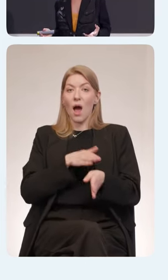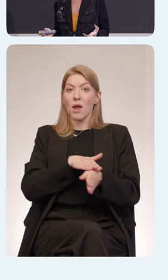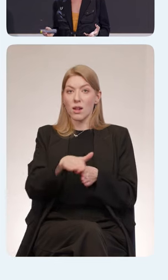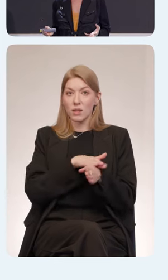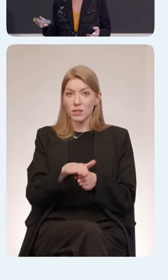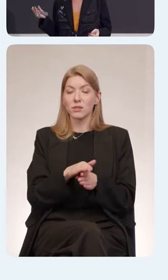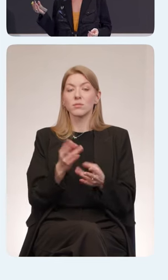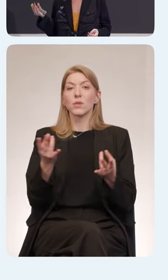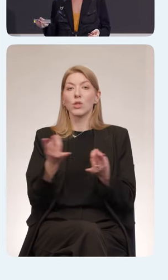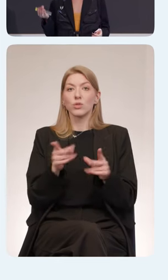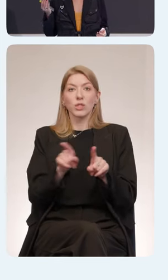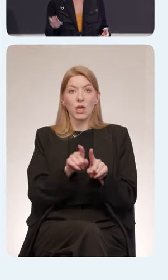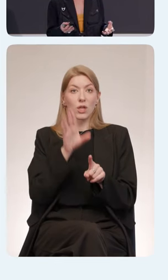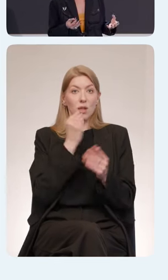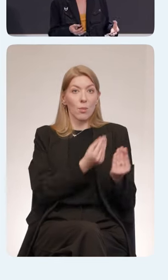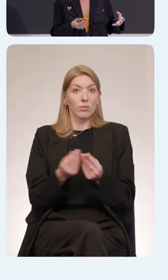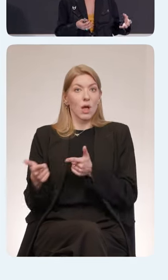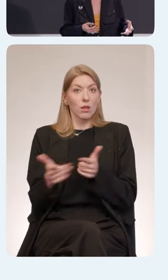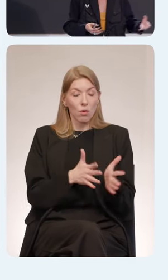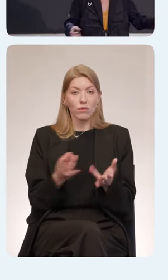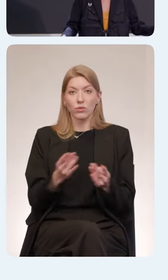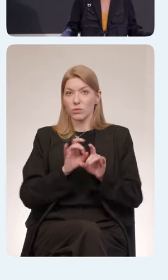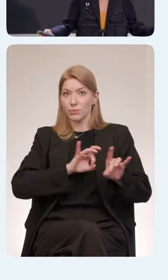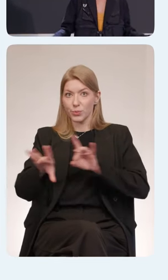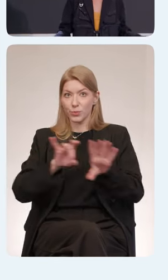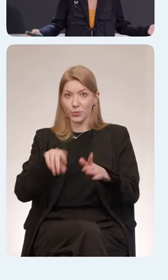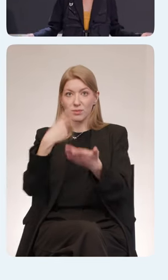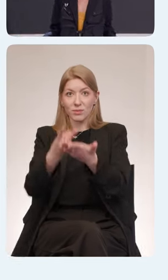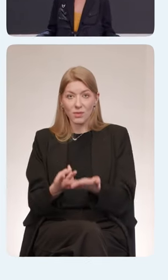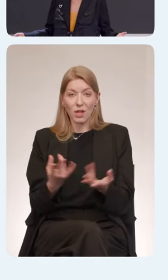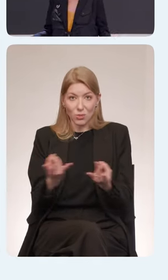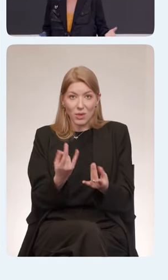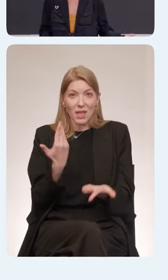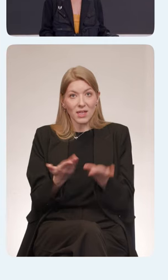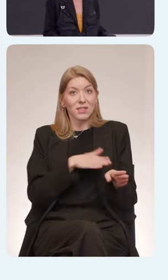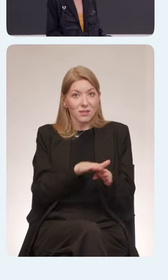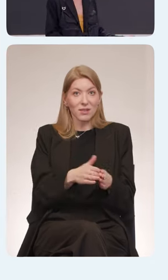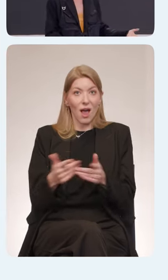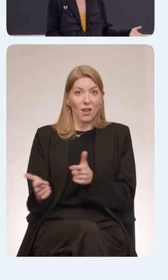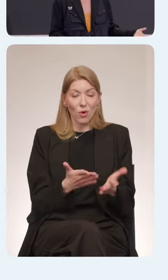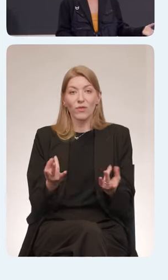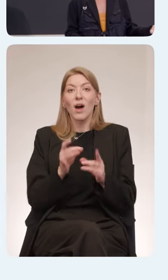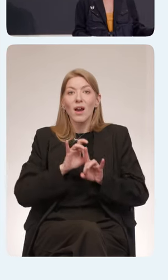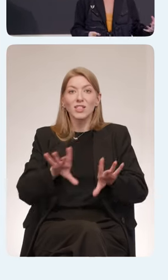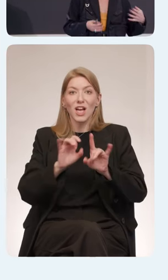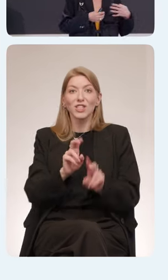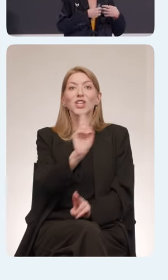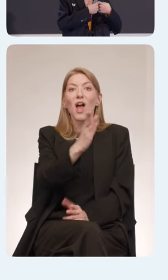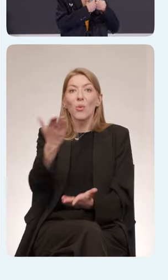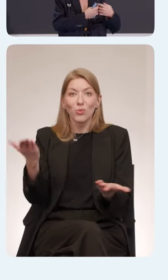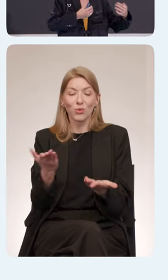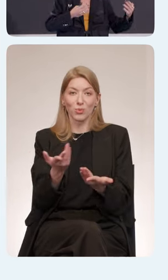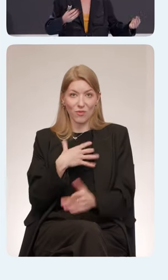освещать. Если вы сделали доступным свой продукт, ну расскажите про это кому-нибудь. Это же важно для людей, которые